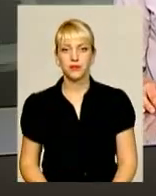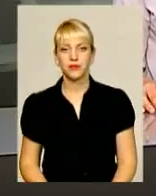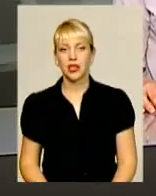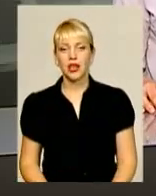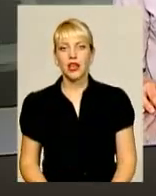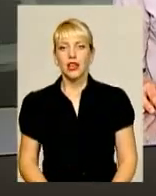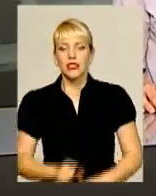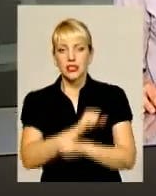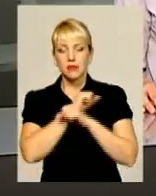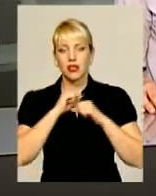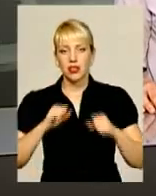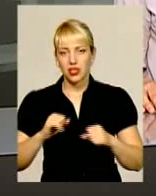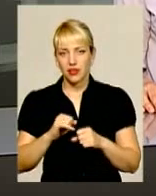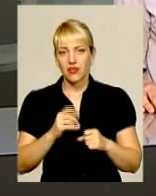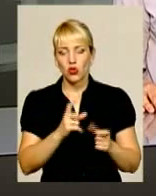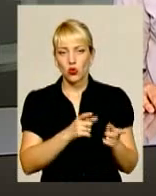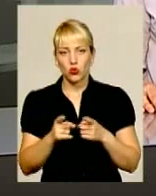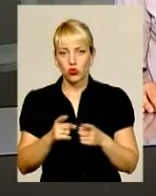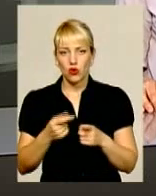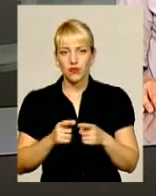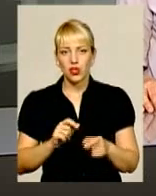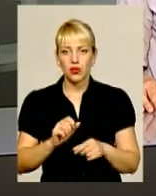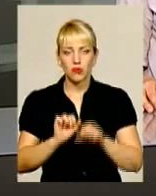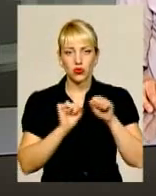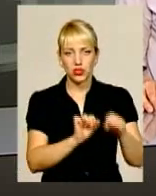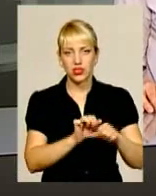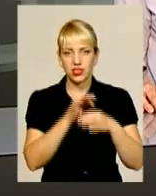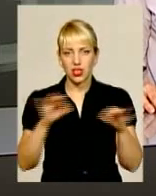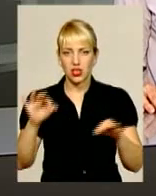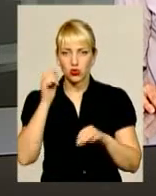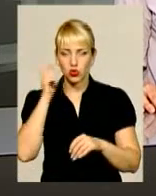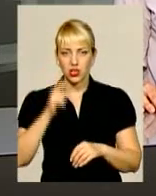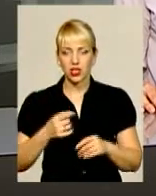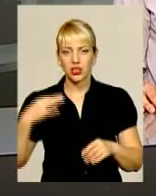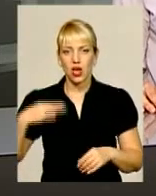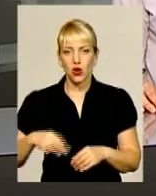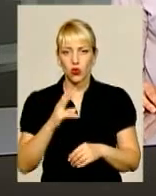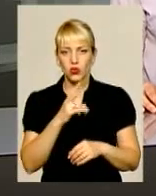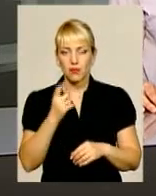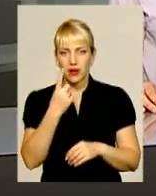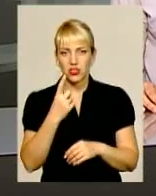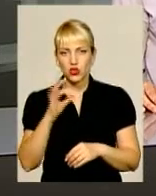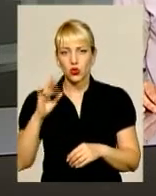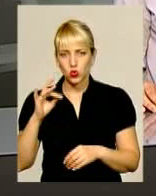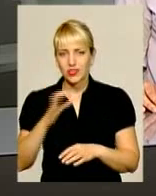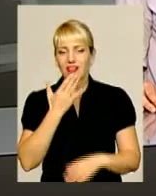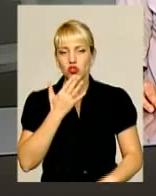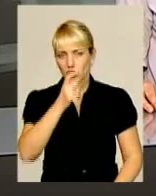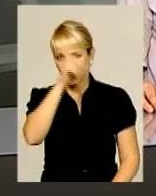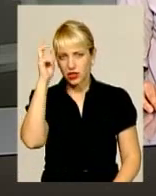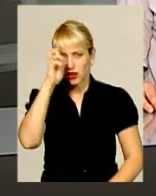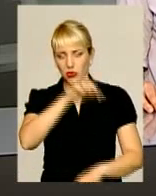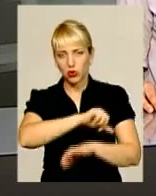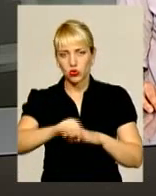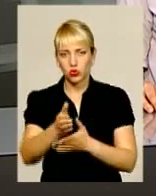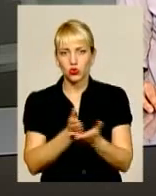Сміливі, патріотичні та готові боронити незалежність України. Курсанти-першокурсники Національної академії Державної